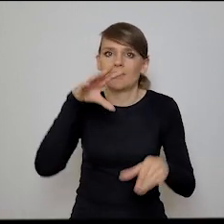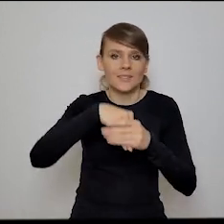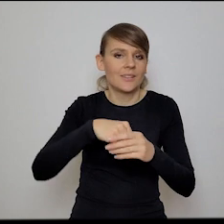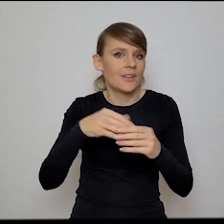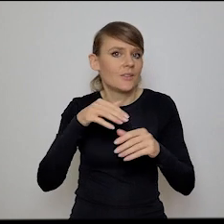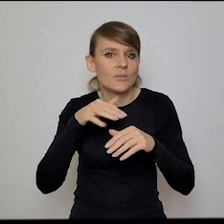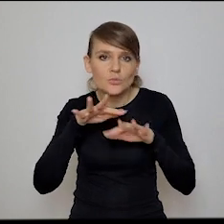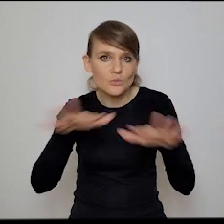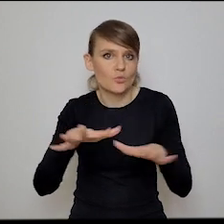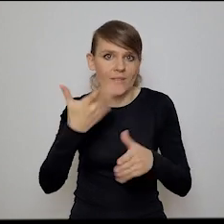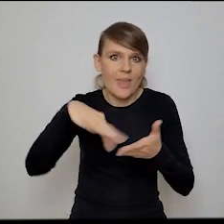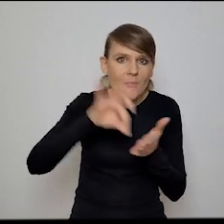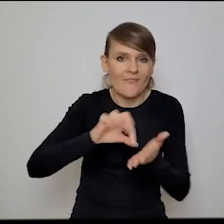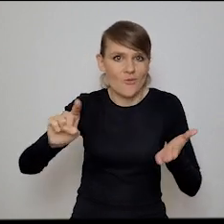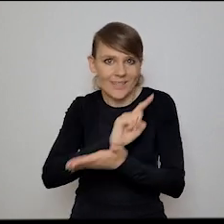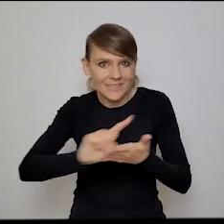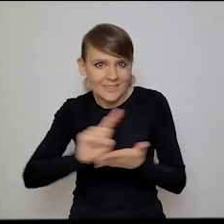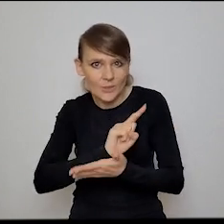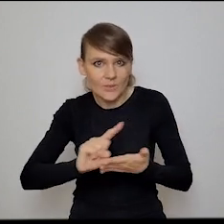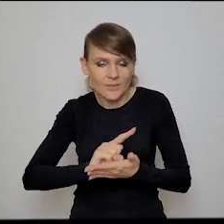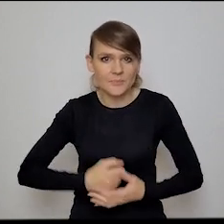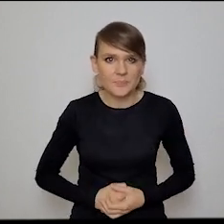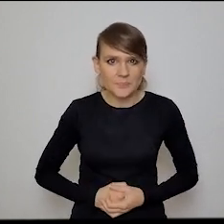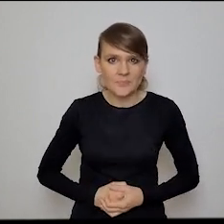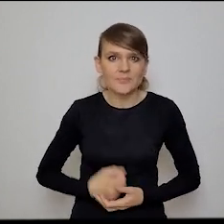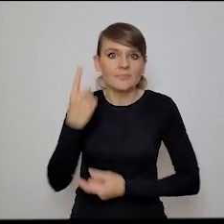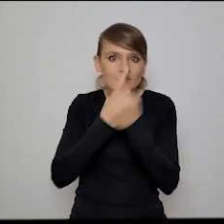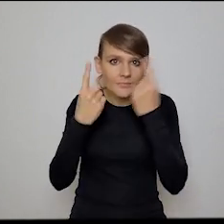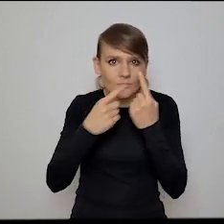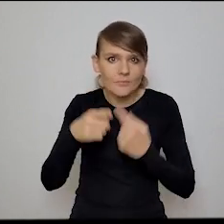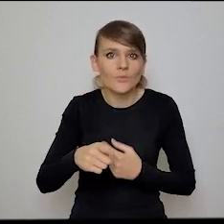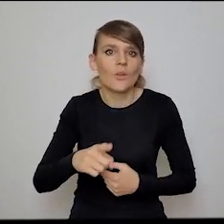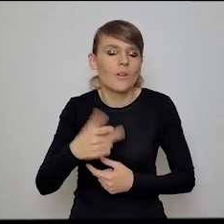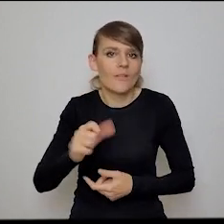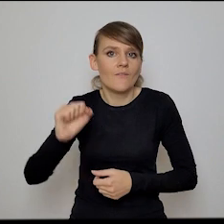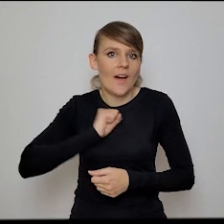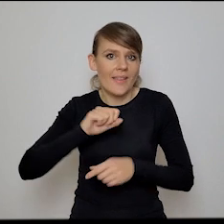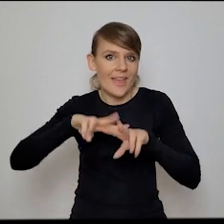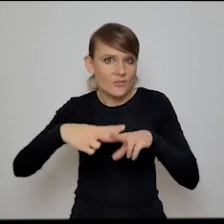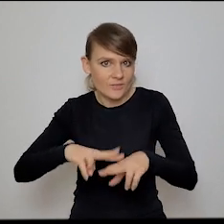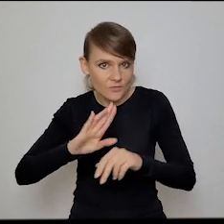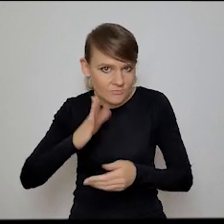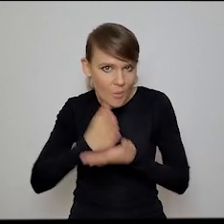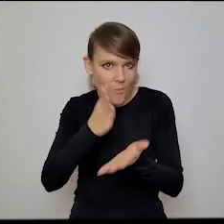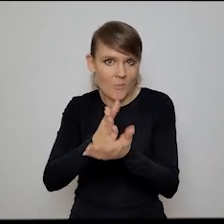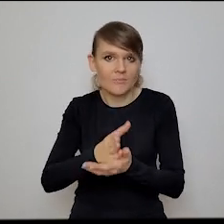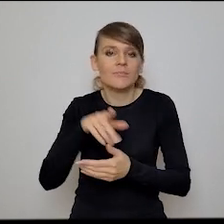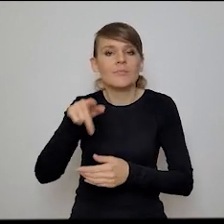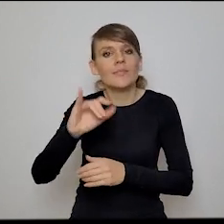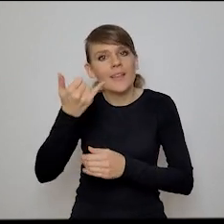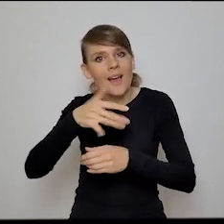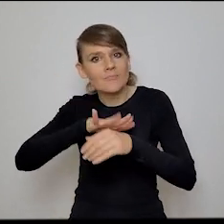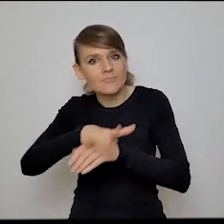niepewności, z dużym poziomem ryzyka. Myślę, że to jest fajne, jako takie narzędzie wspomagające, jak sobie kształtować te